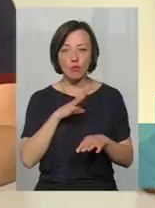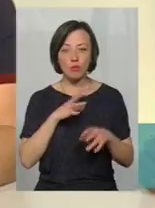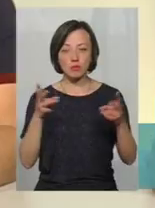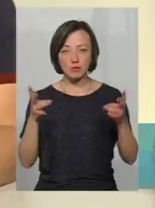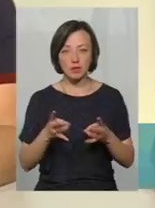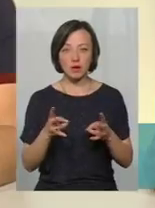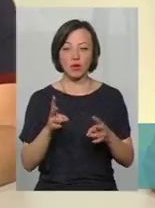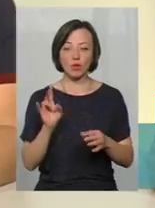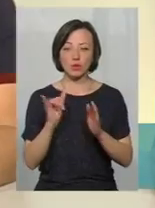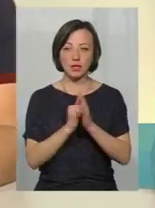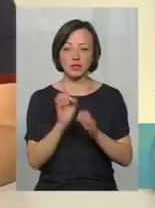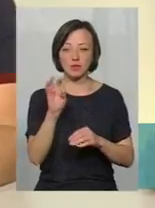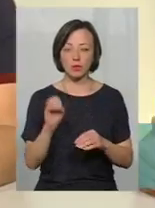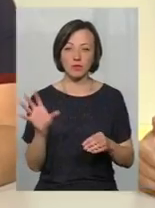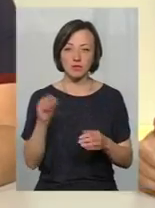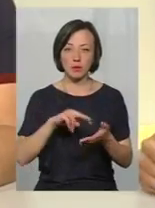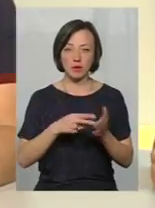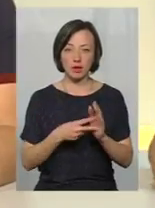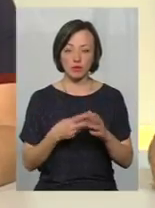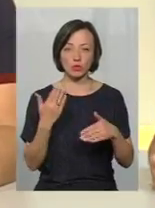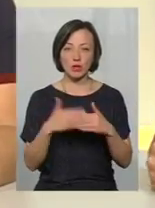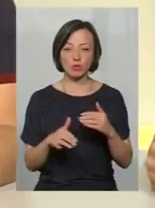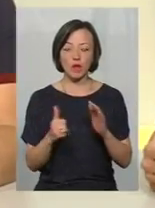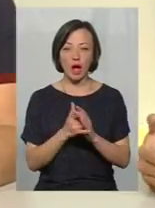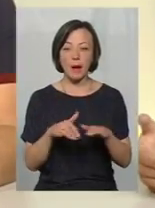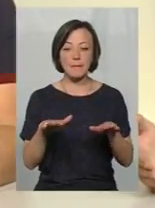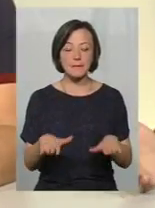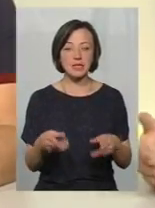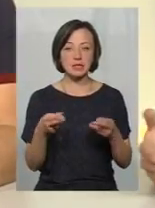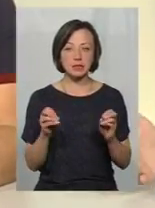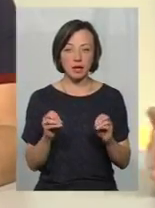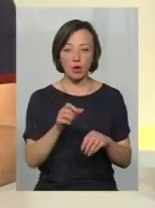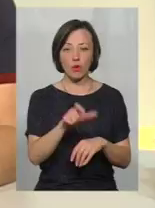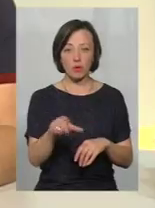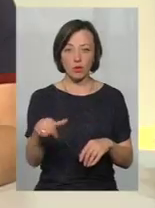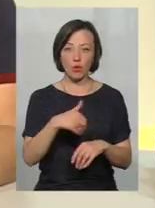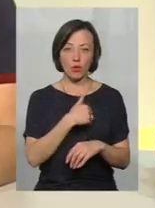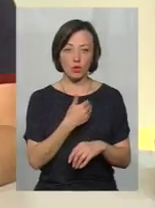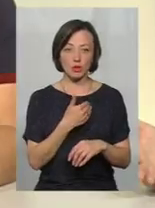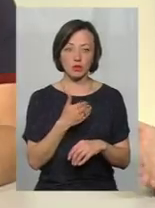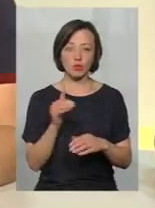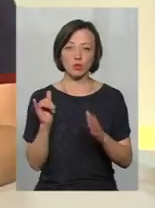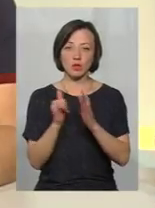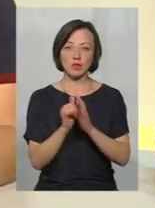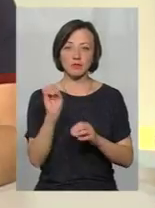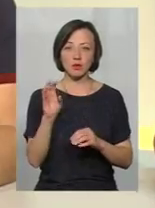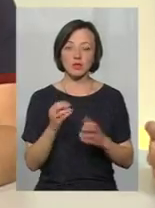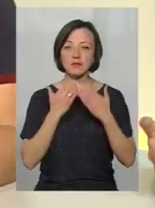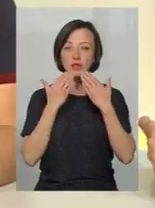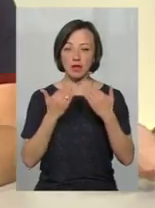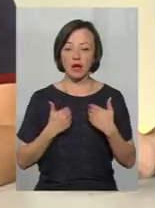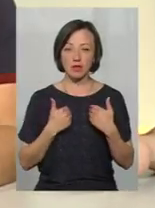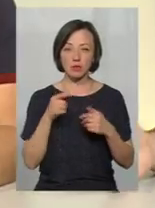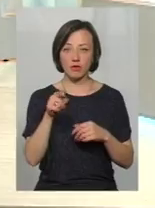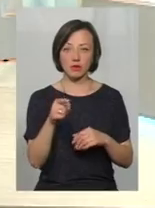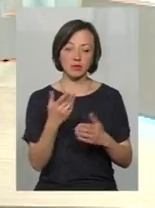якийсь світлофор, вони вже всі передбачені, і там вони будуть встановлені. А таких місць, де громадян просто хоче послати світлофор, і він звертається до нас, тому